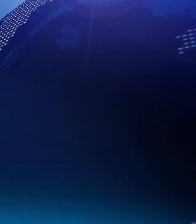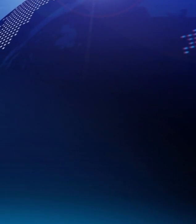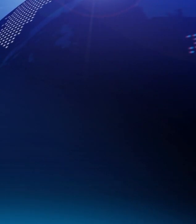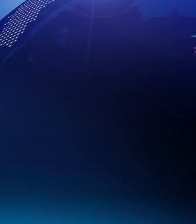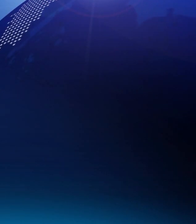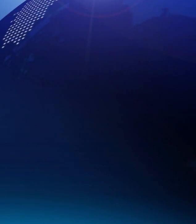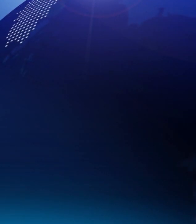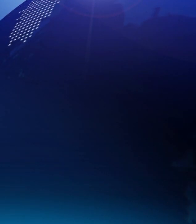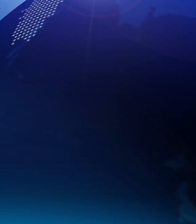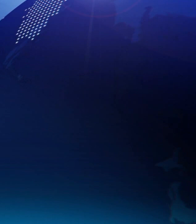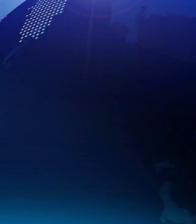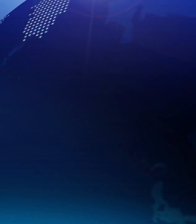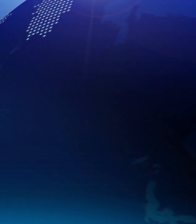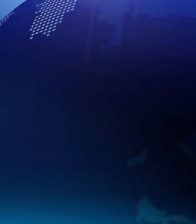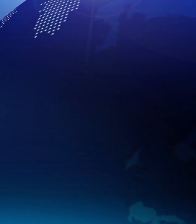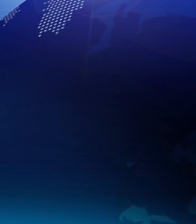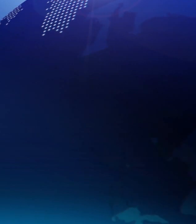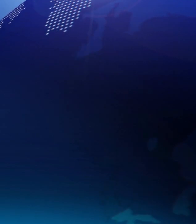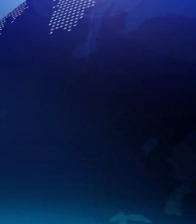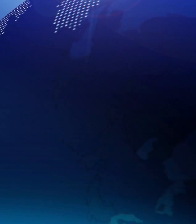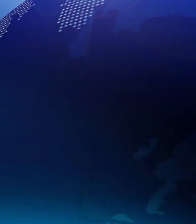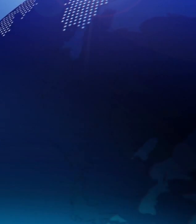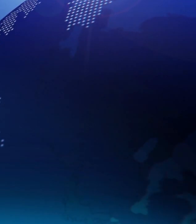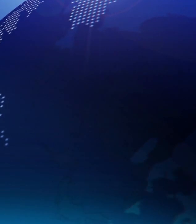Hvala našoj službenoj amoja izorejinka.